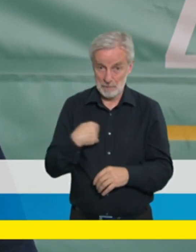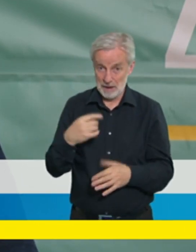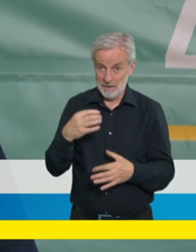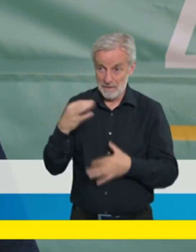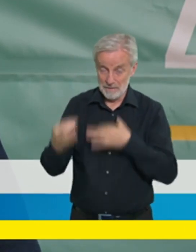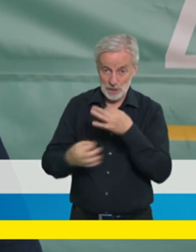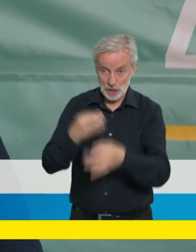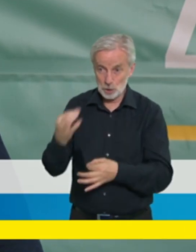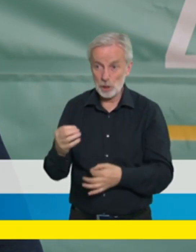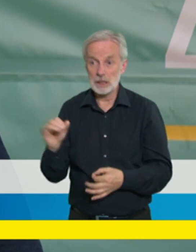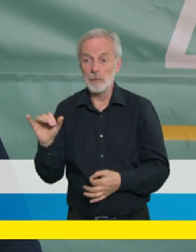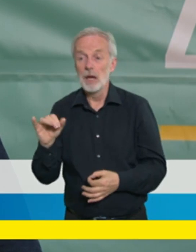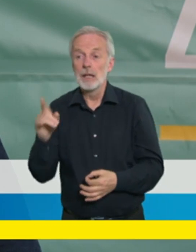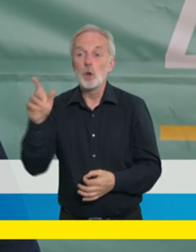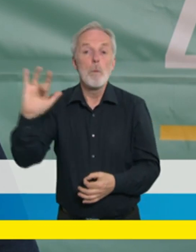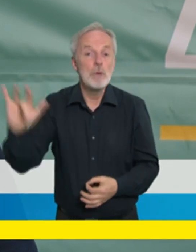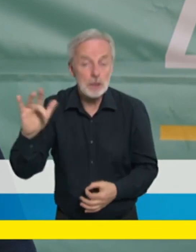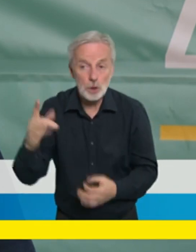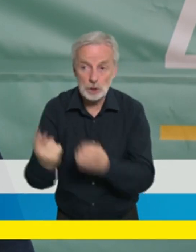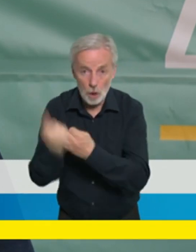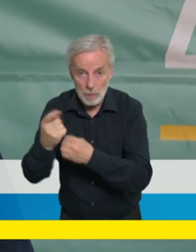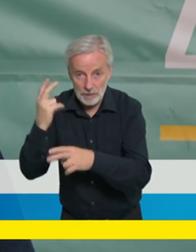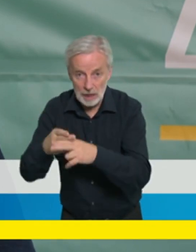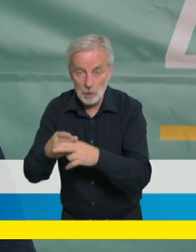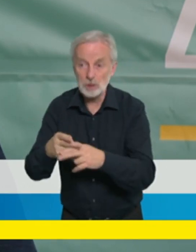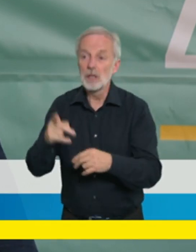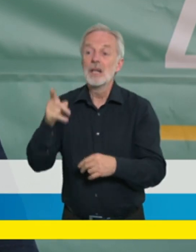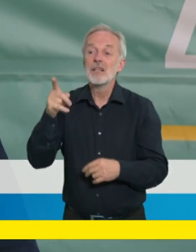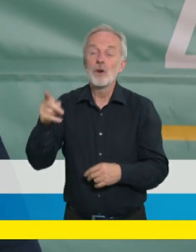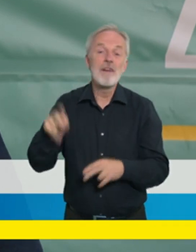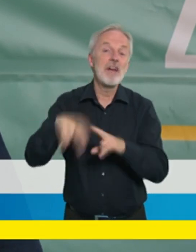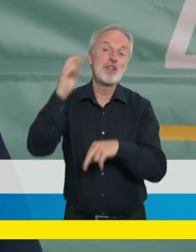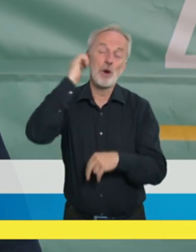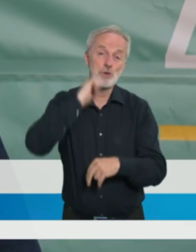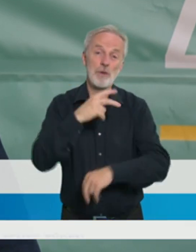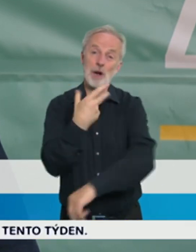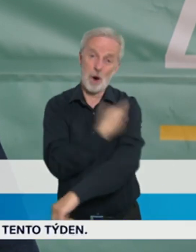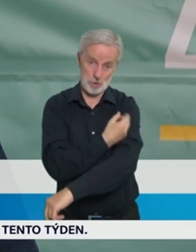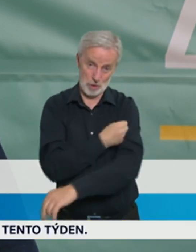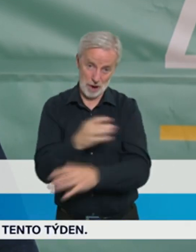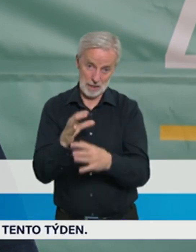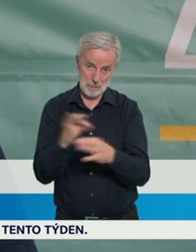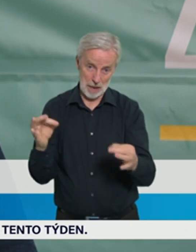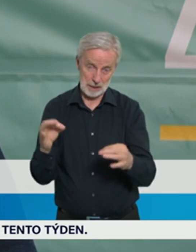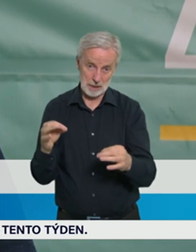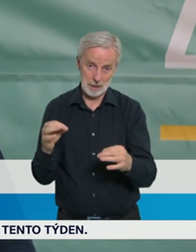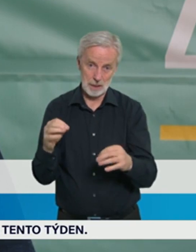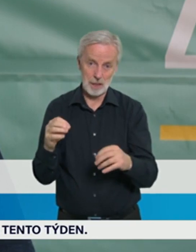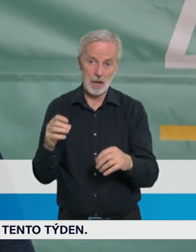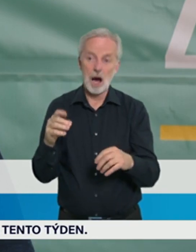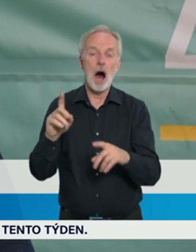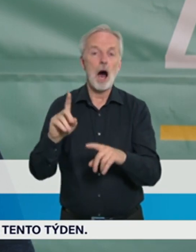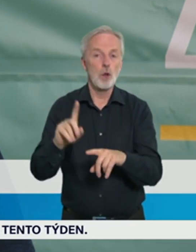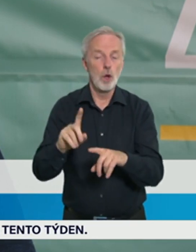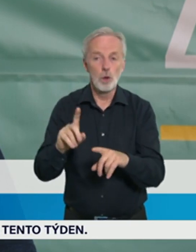neočkovaný, jsou tam osoby, které chodí do práce či do školy s příznaky o nemocnění a